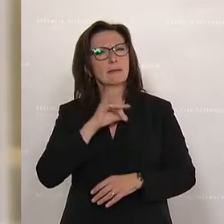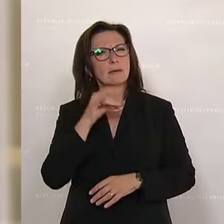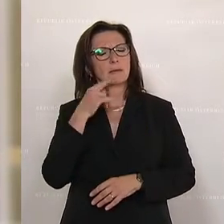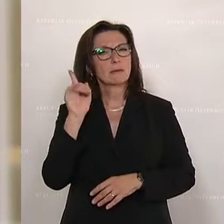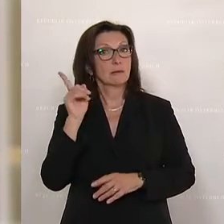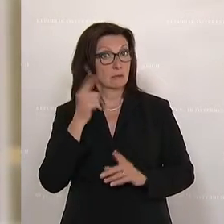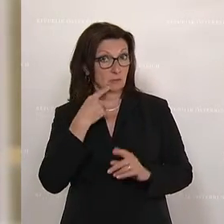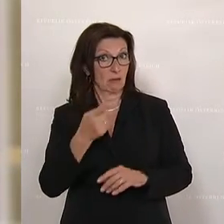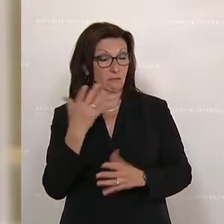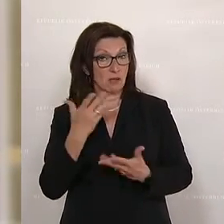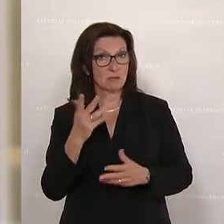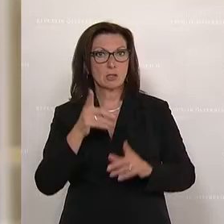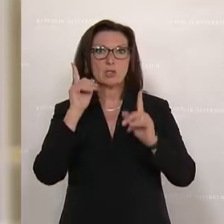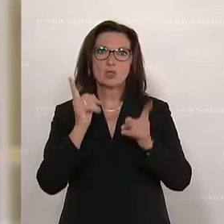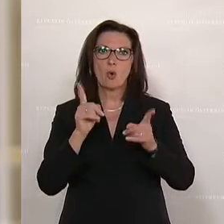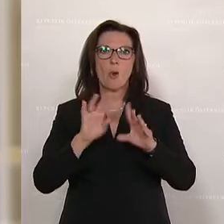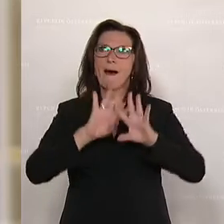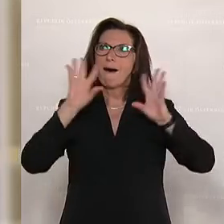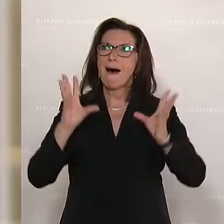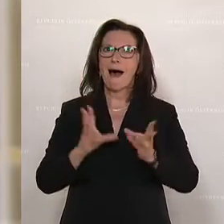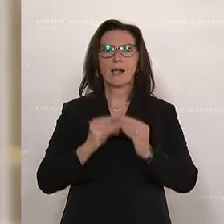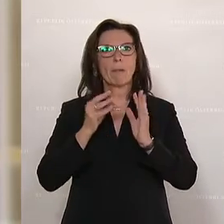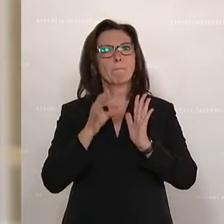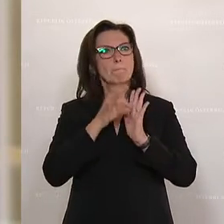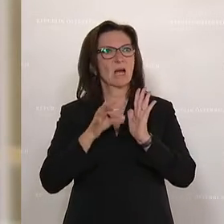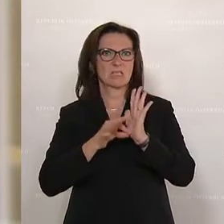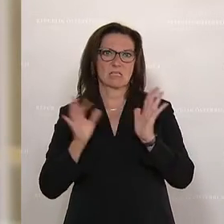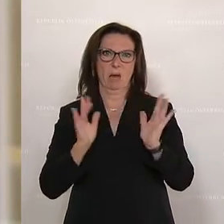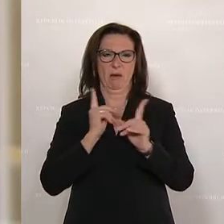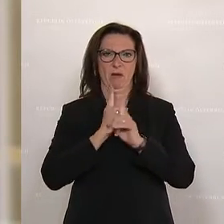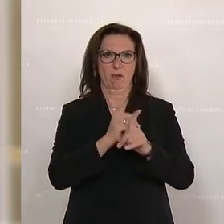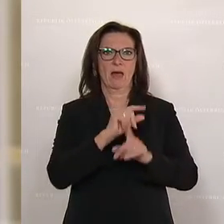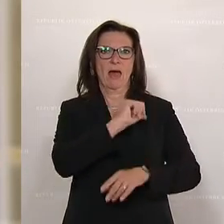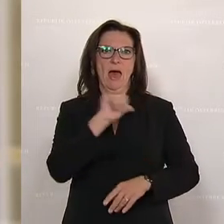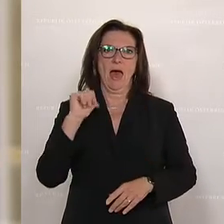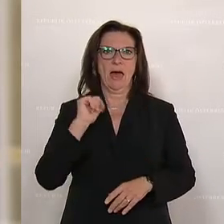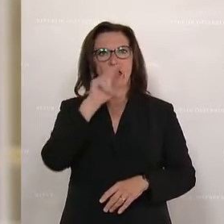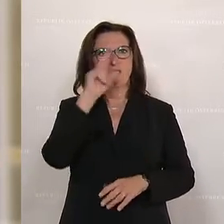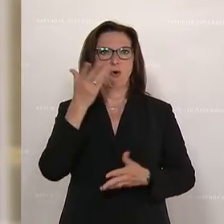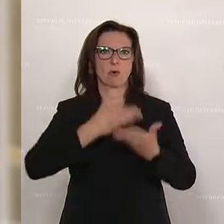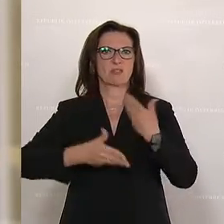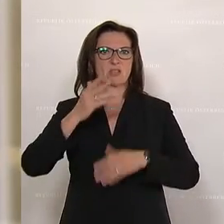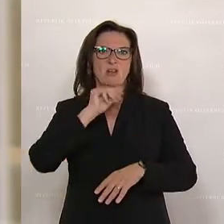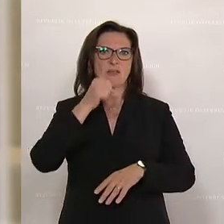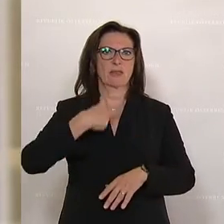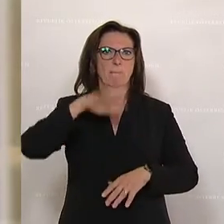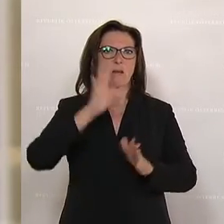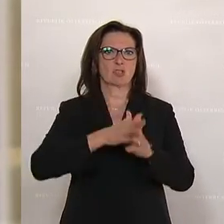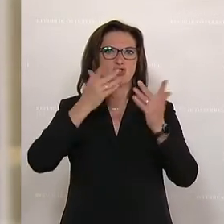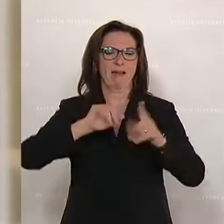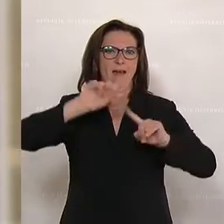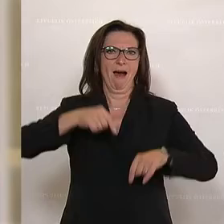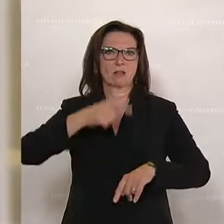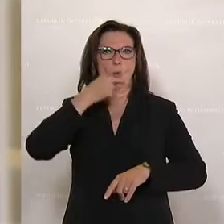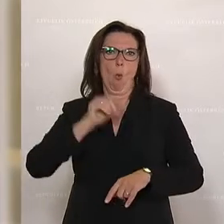man sollte sich doch am allgemeinen Prinzip orientieren, der eigenen Volkswirtschaft nicht mehr zu schaden als Russland. Ich nehme einmal an, das ist nicht